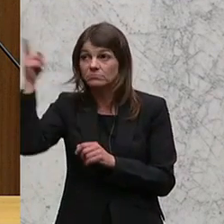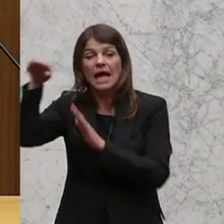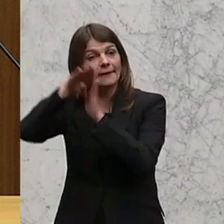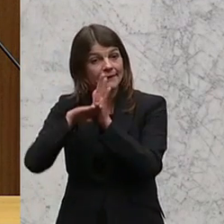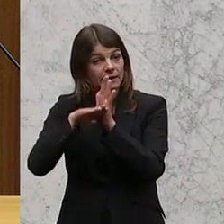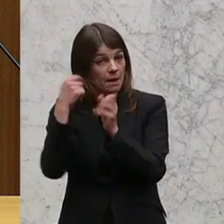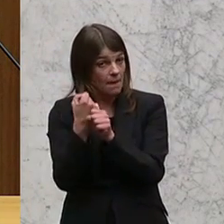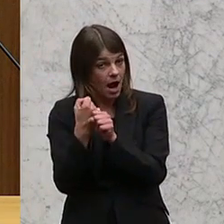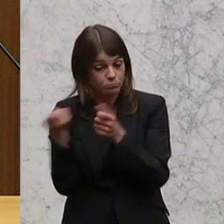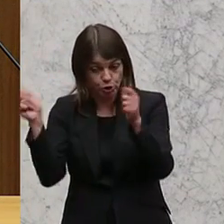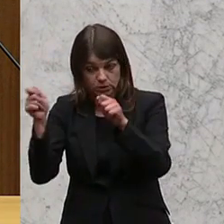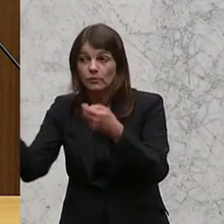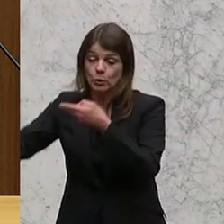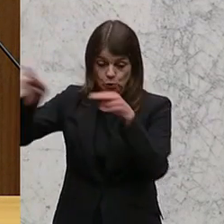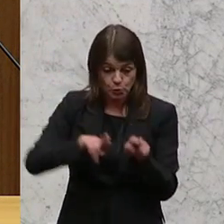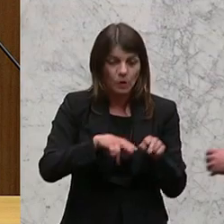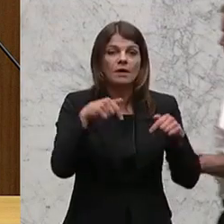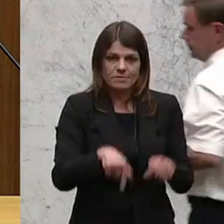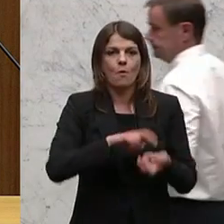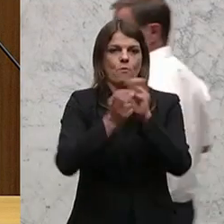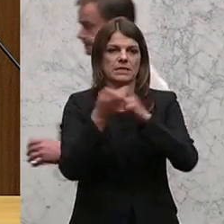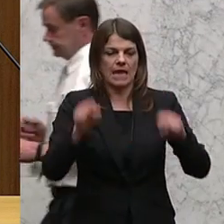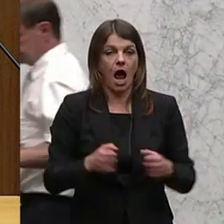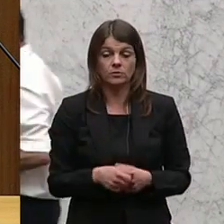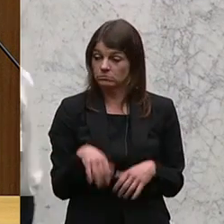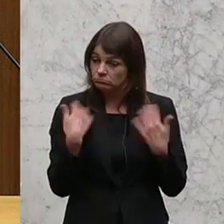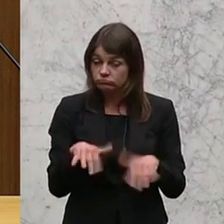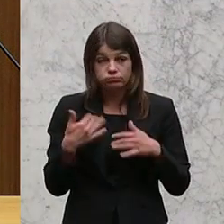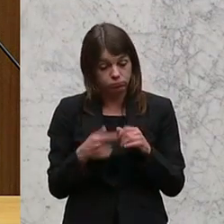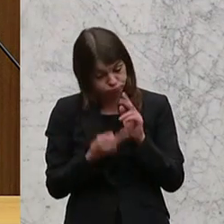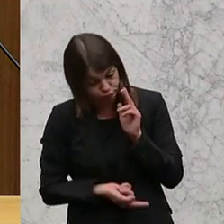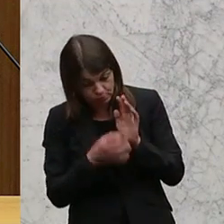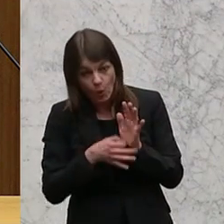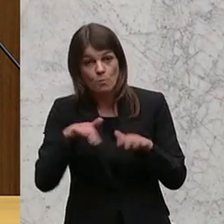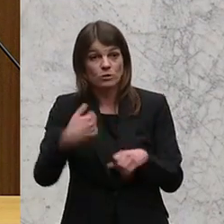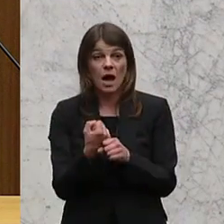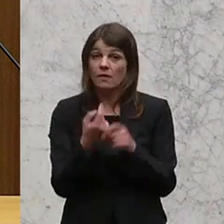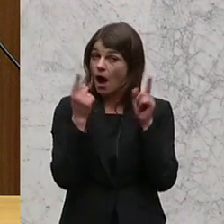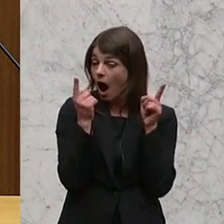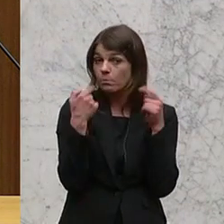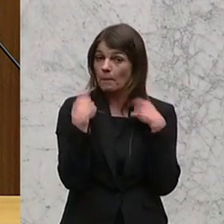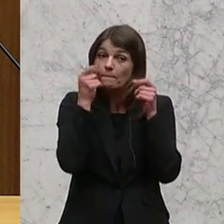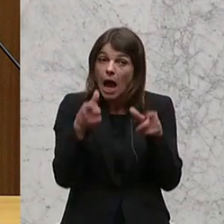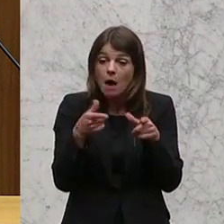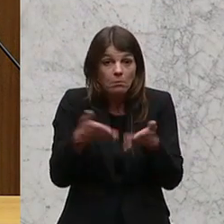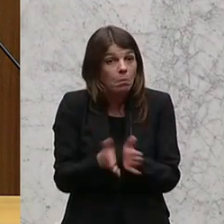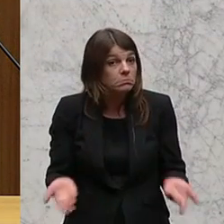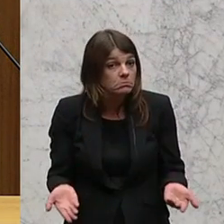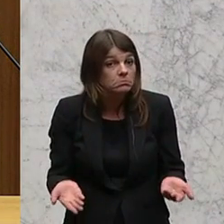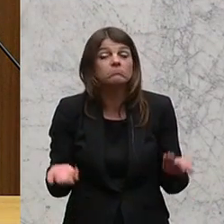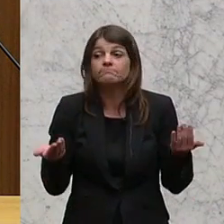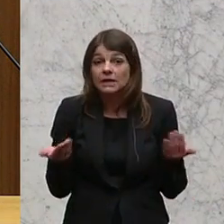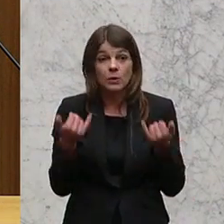werden und bei uns dann wieder umgesetzt werden. Eine aufwendige Geschichte, aber erstaunlicherweise sie funktioniert.